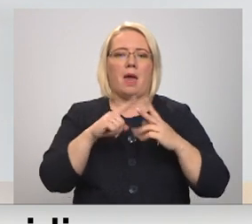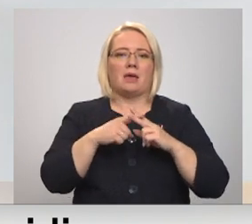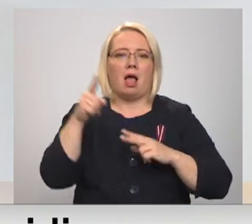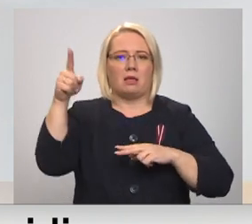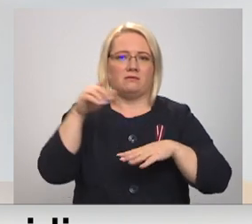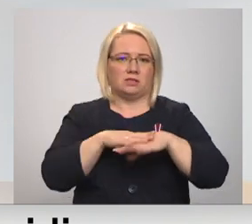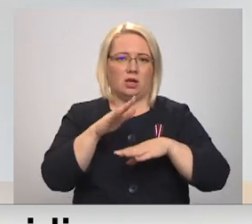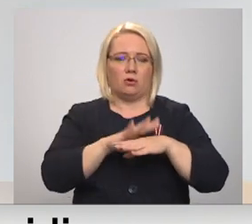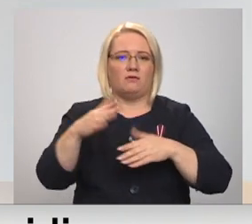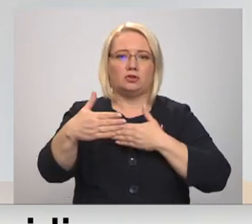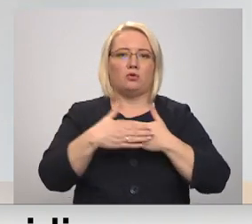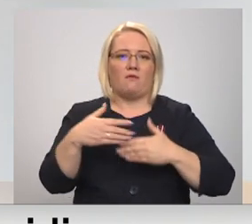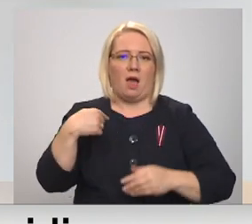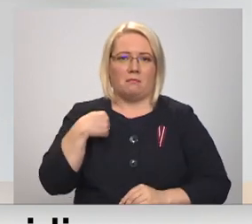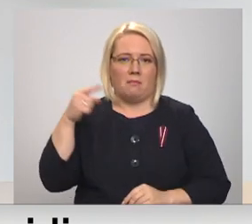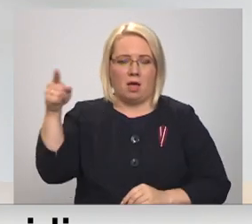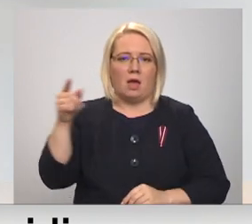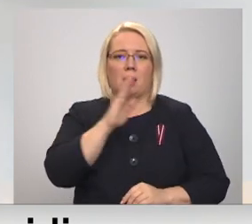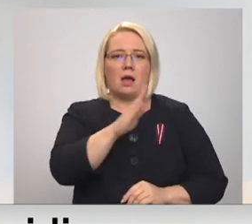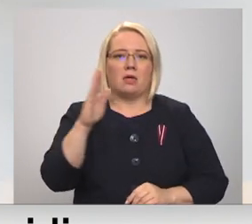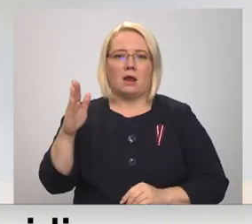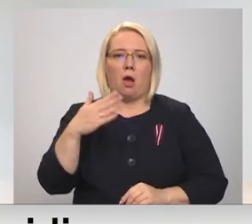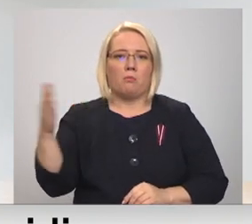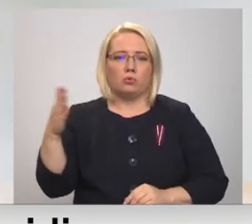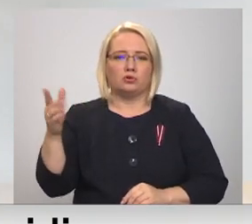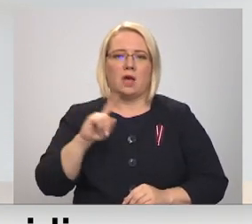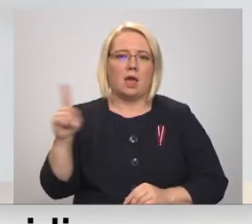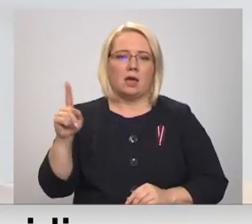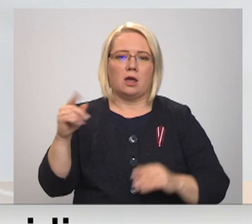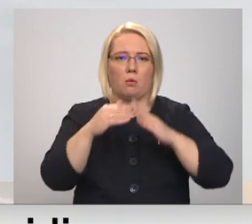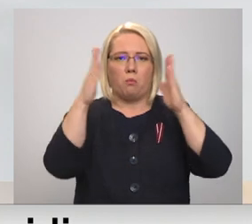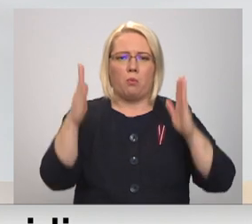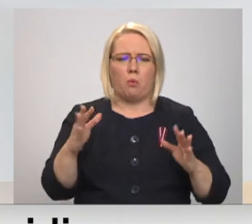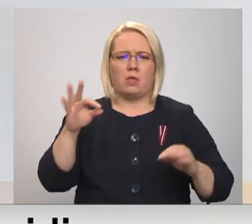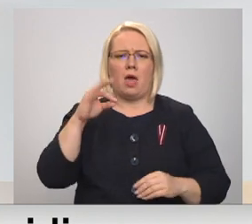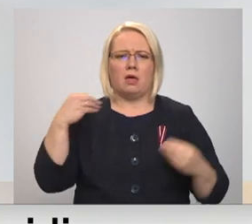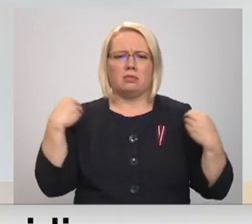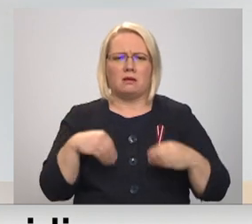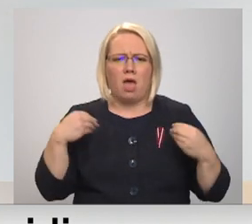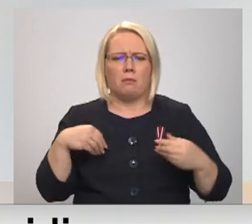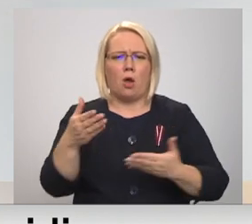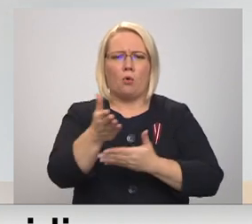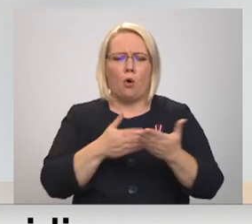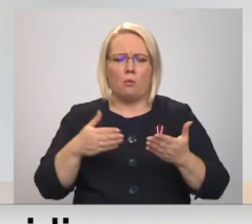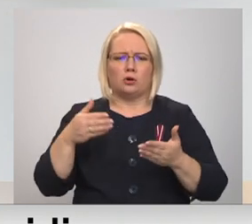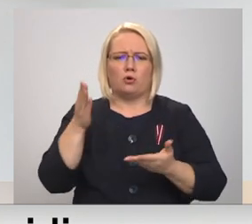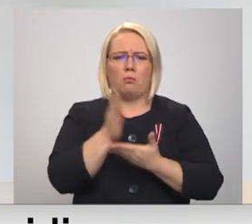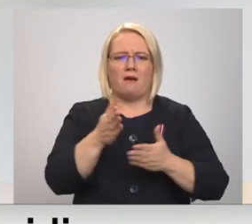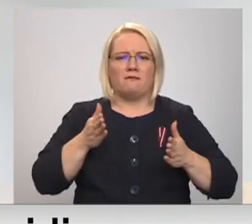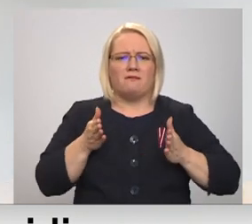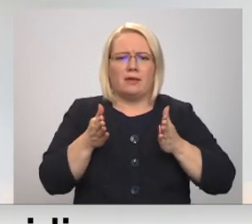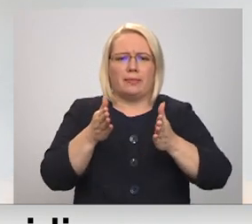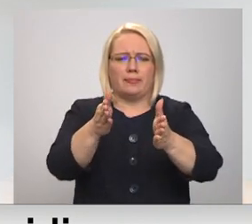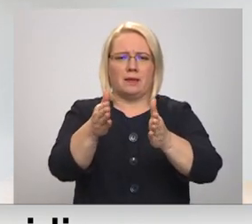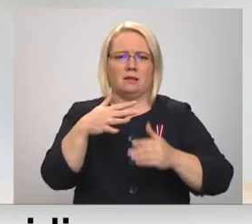tirgu, kas man visu to, katrā pusē ir būdas ar drēbiem, kurpēm, un pa vidu iet, pavisam par